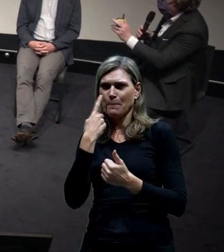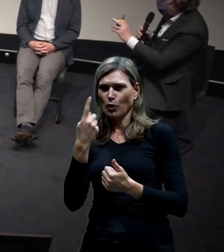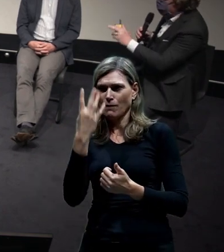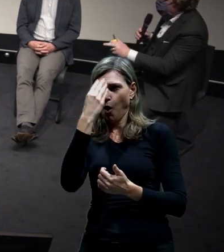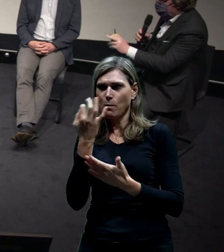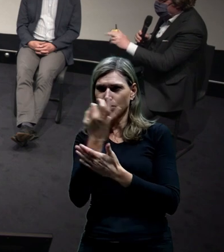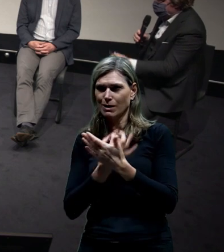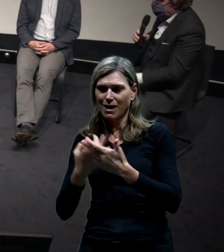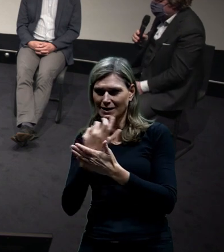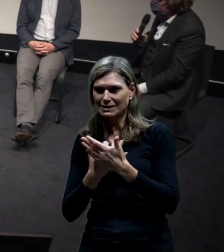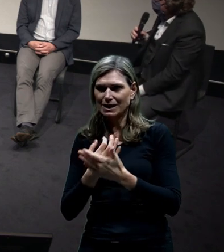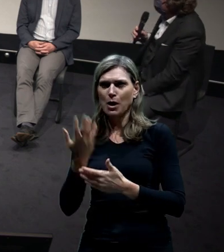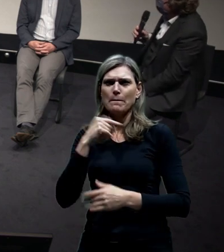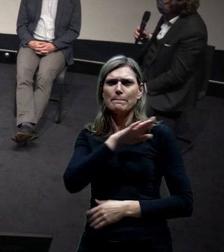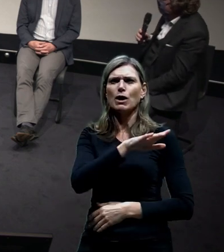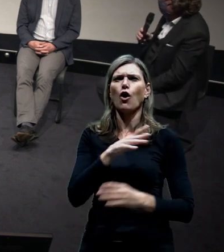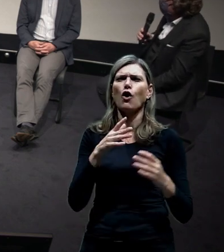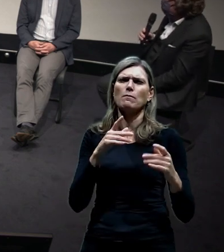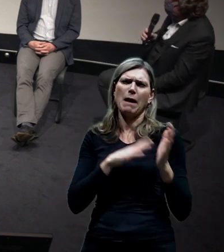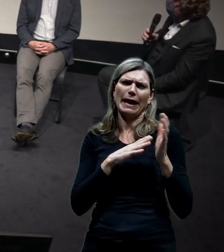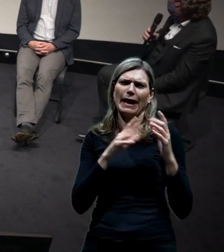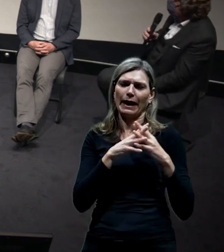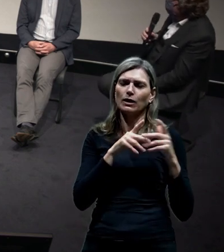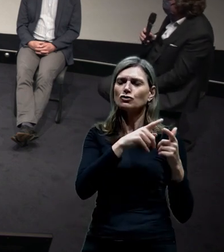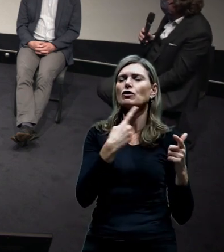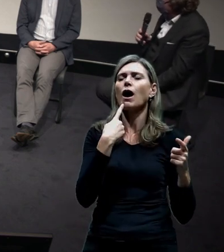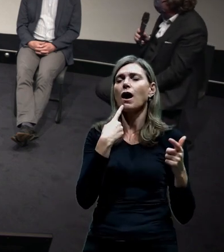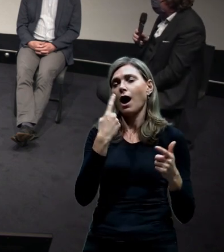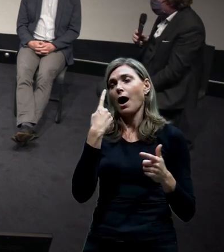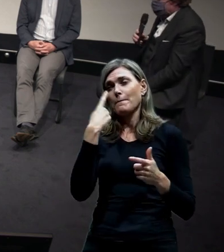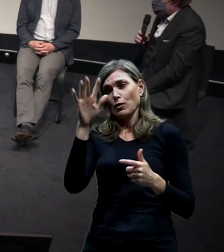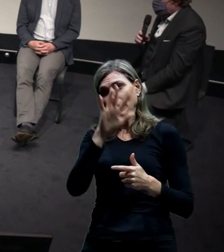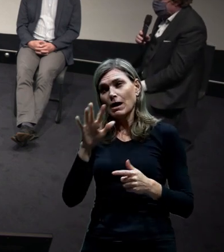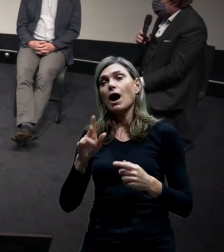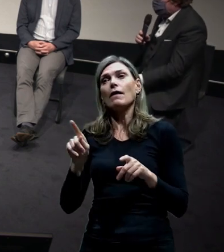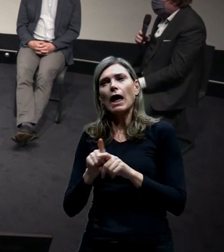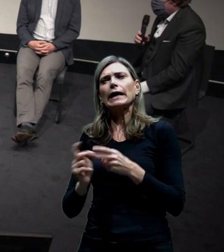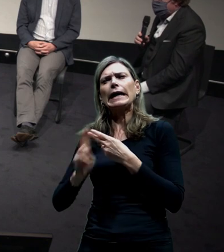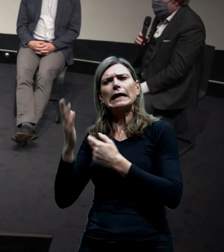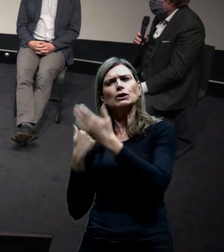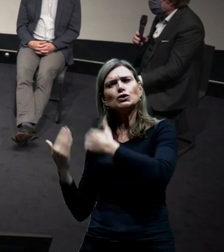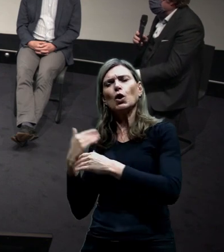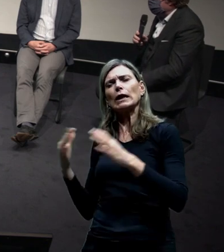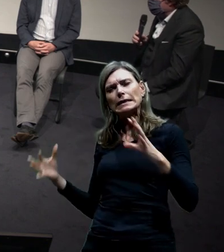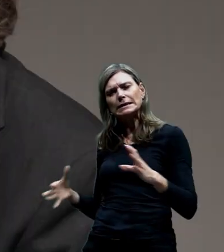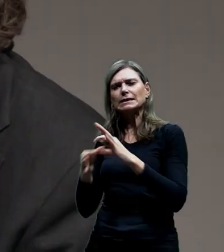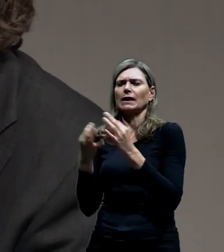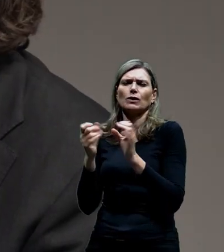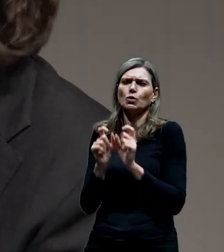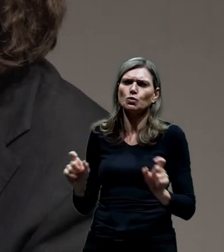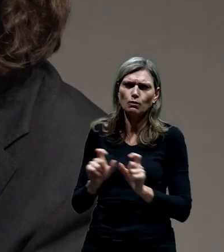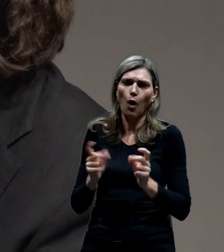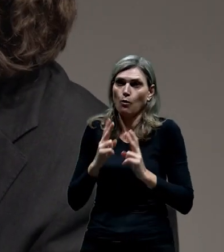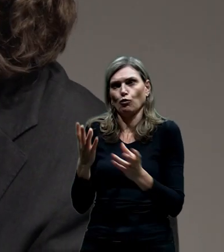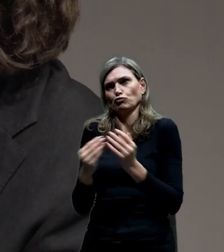anebo i na ten výkres, měl Marek z Děradička, tak si všimněte, že z různých historických důvodů, který bych mohl popsat v nějaký delší